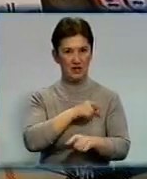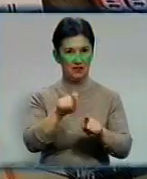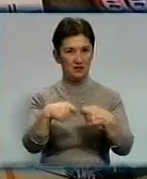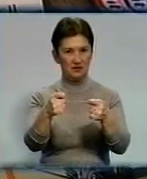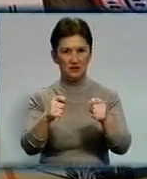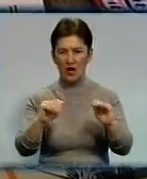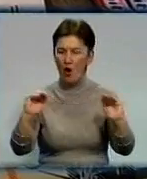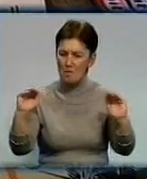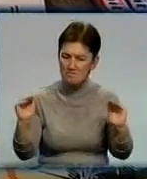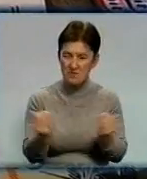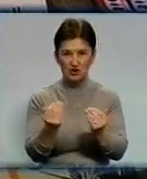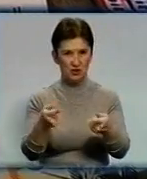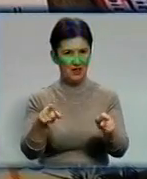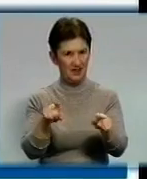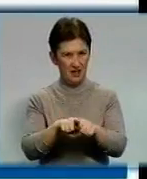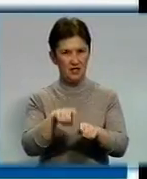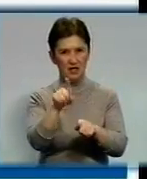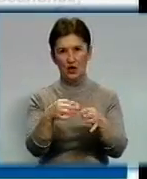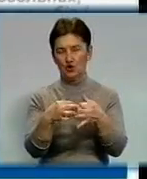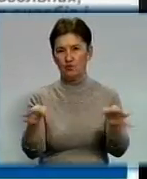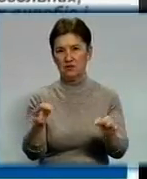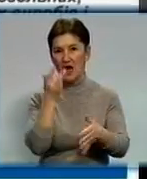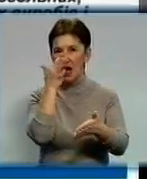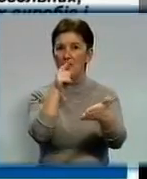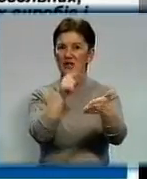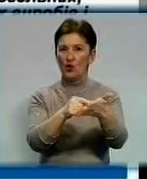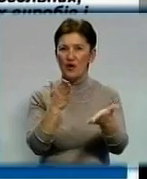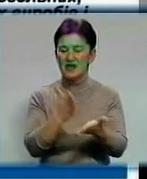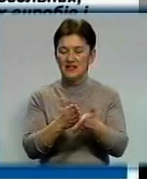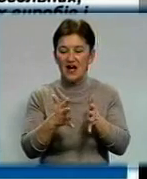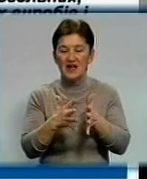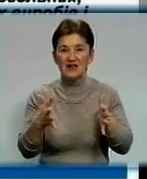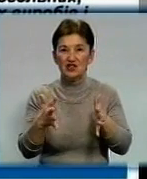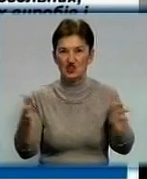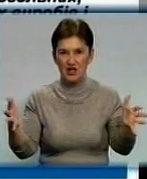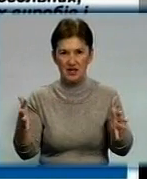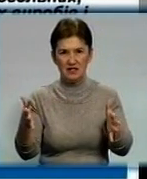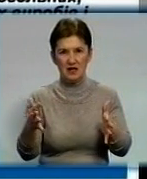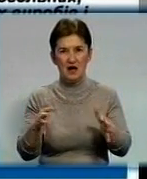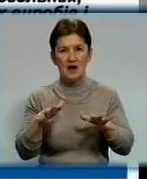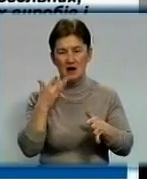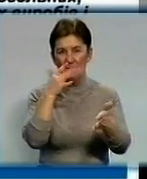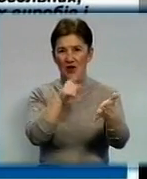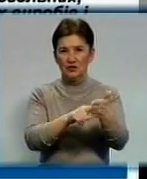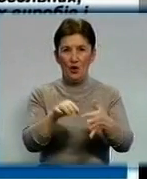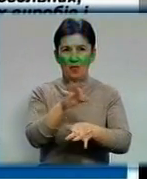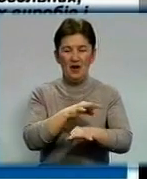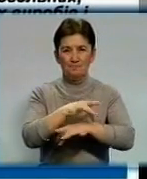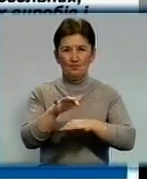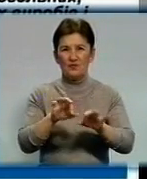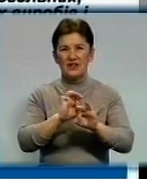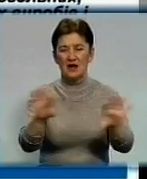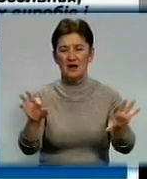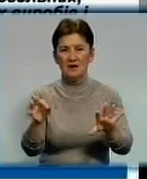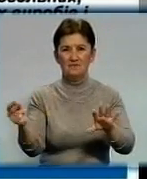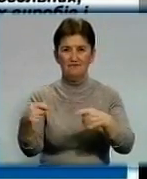такий легкий доступ до шкідливої продукції. Метою проєкту є розширення повноважень органів місцевого самоврядування стосовно регулювання розповсюдження